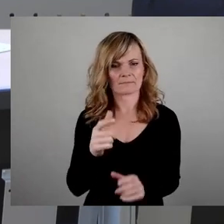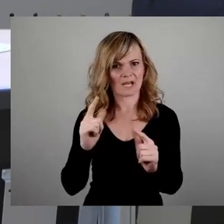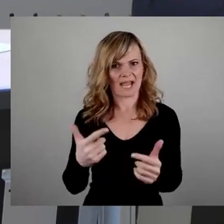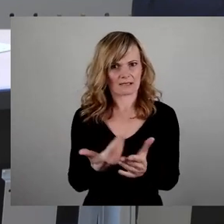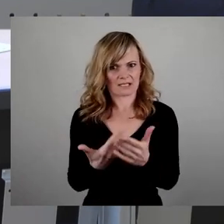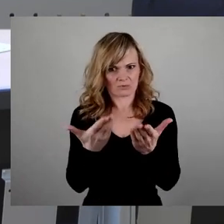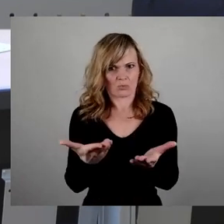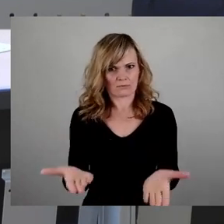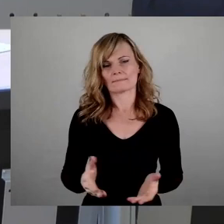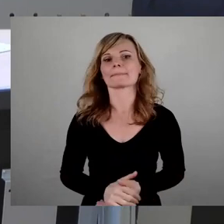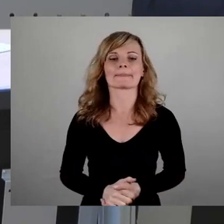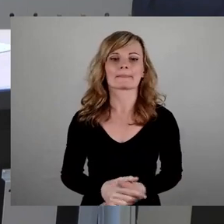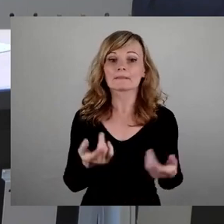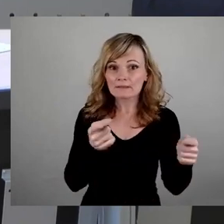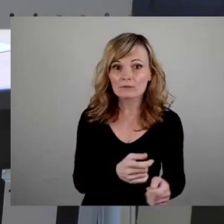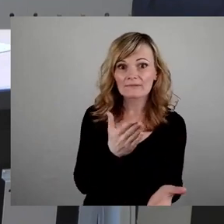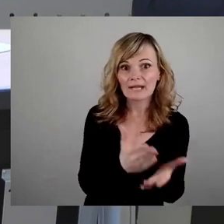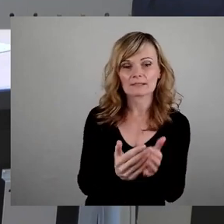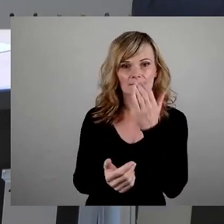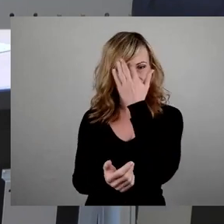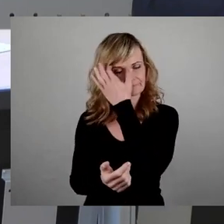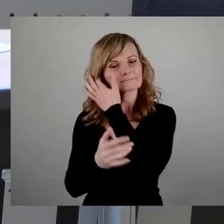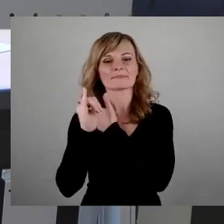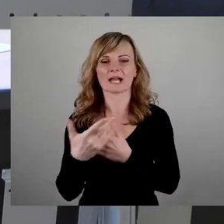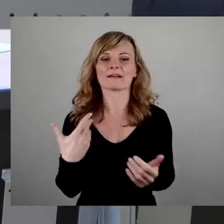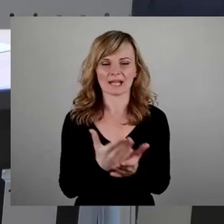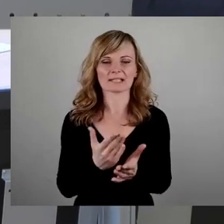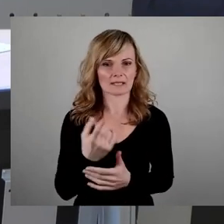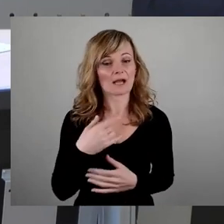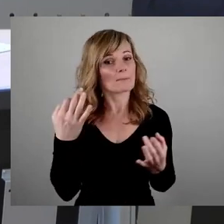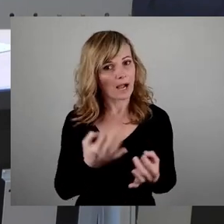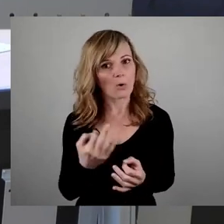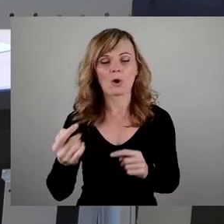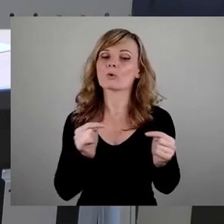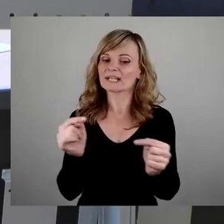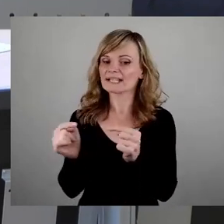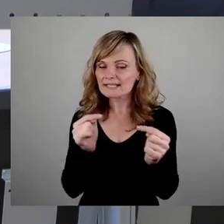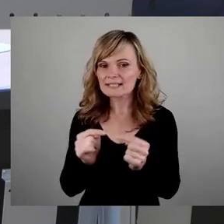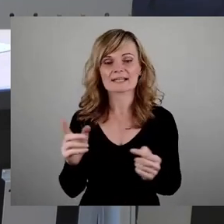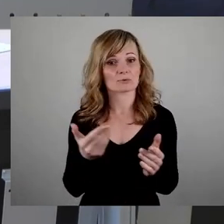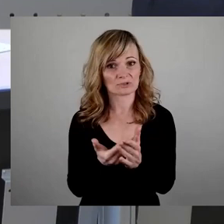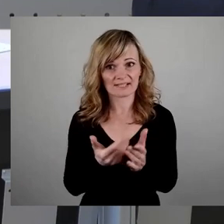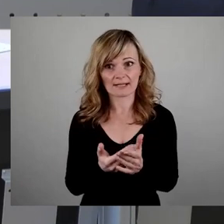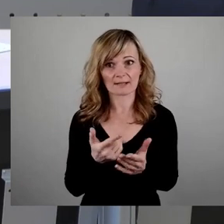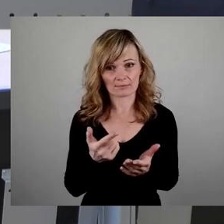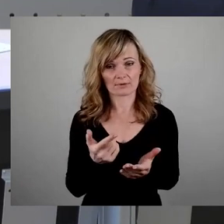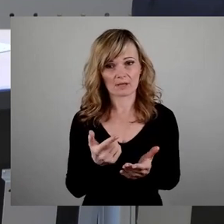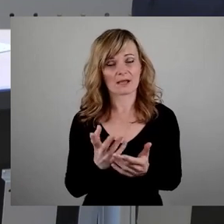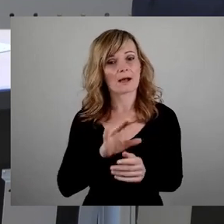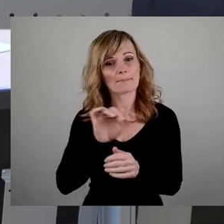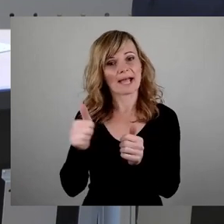Ich komme zum Schluss. Ich komme zum Schluss. Es braucht die Auseinandersetzung. Deswegen haben wir den Beirat für